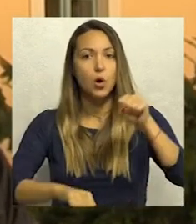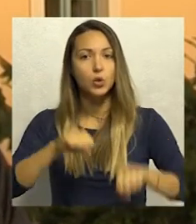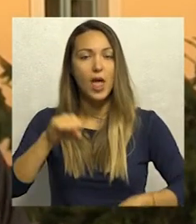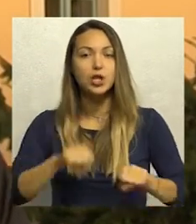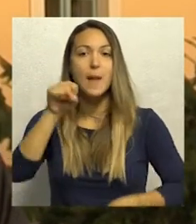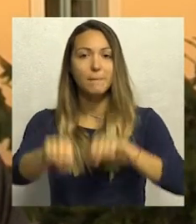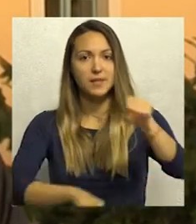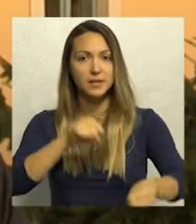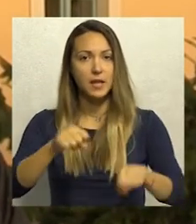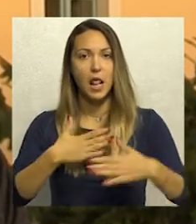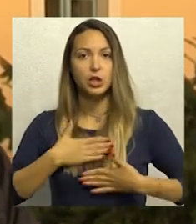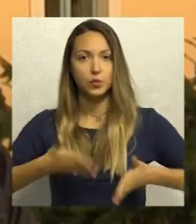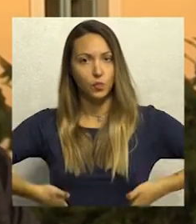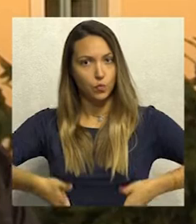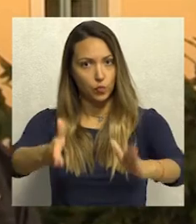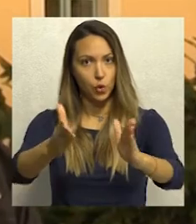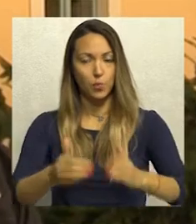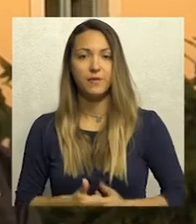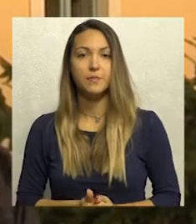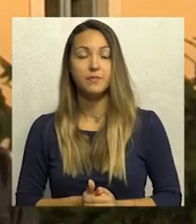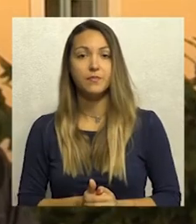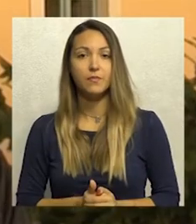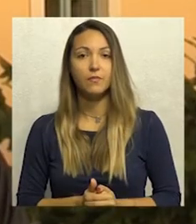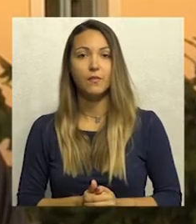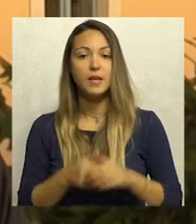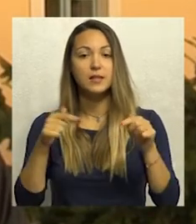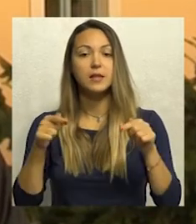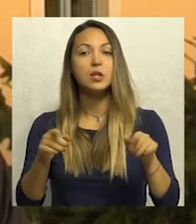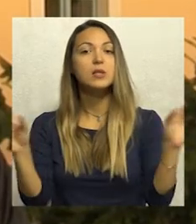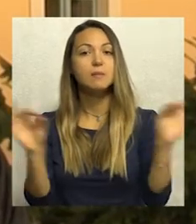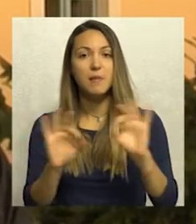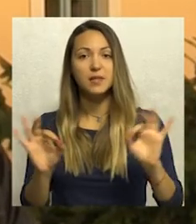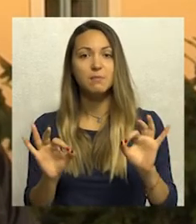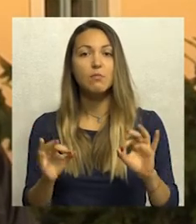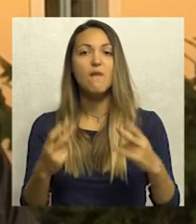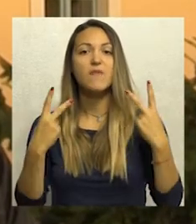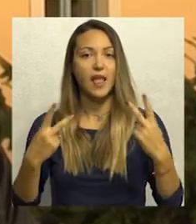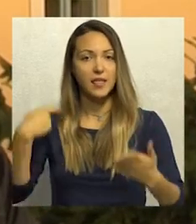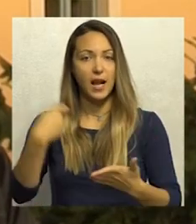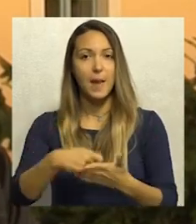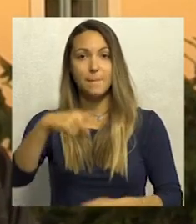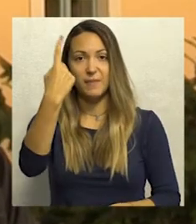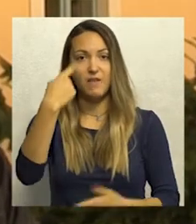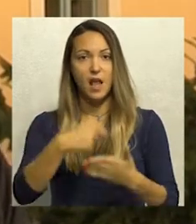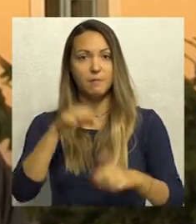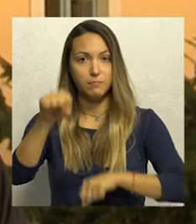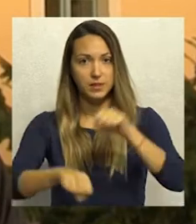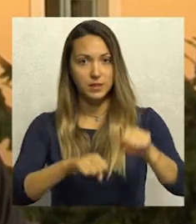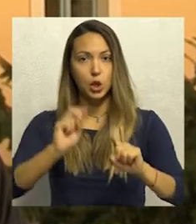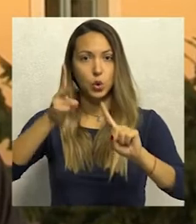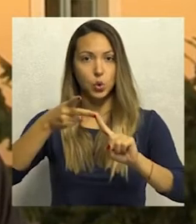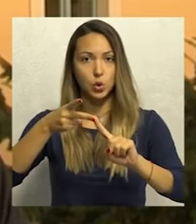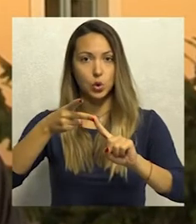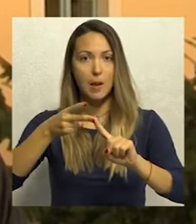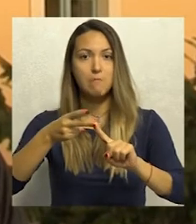saoprećne kulture i ponašanju biciklisti sa našim drugojima. Ovom prilikom smo pripremljali i vredne nagrade.